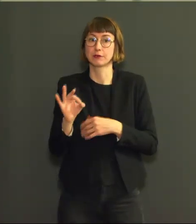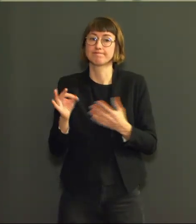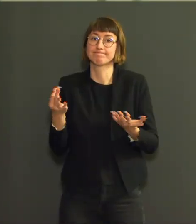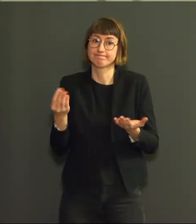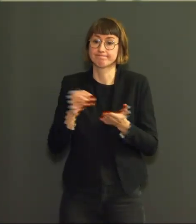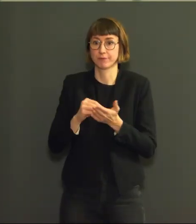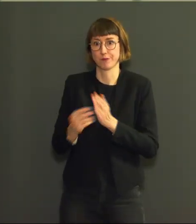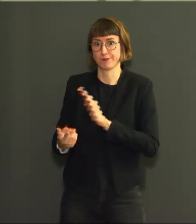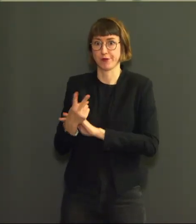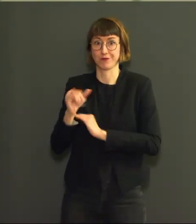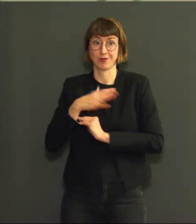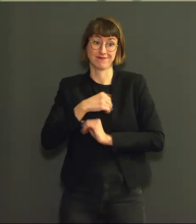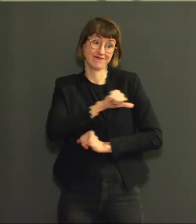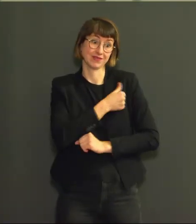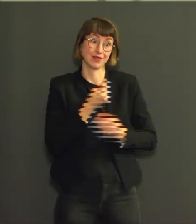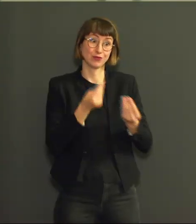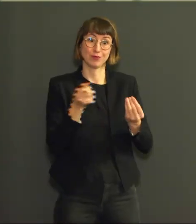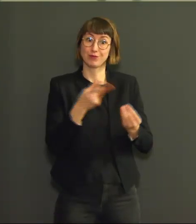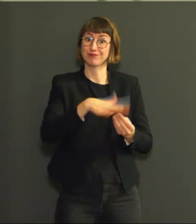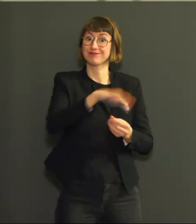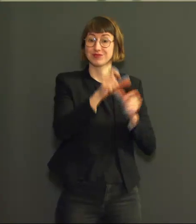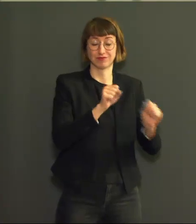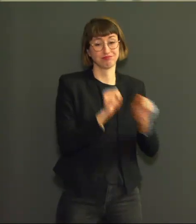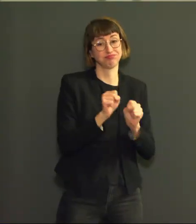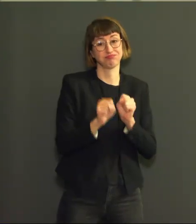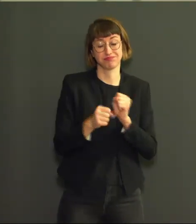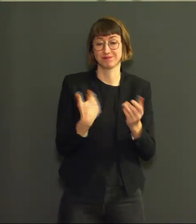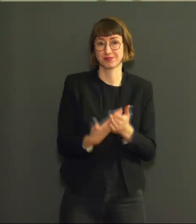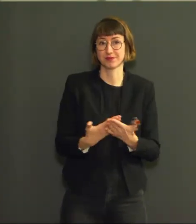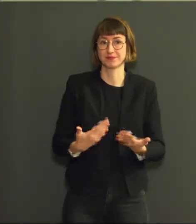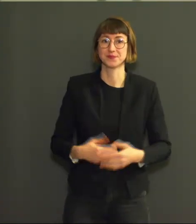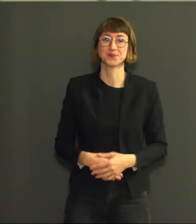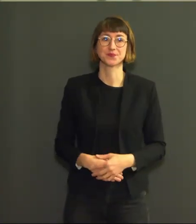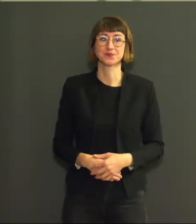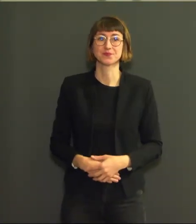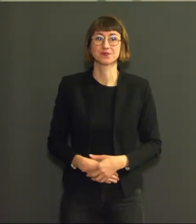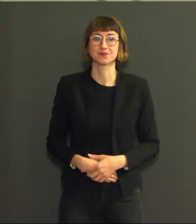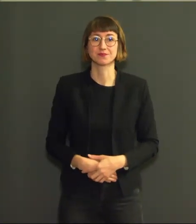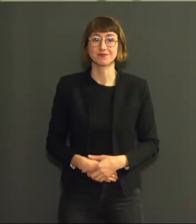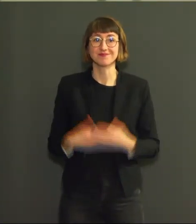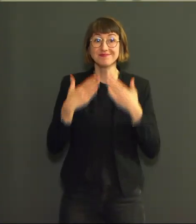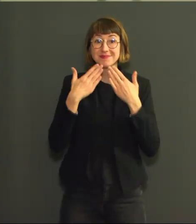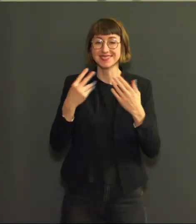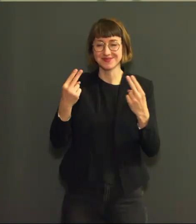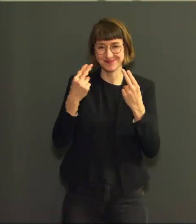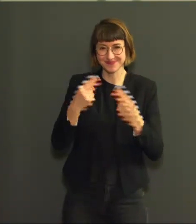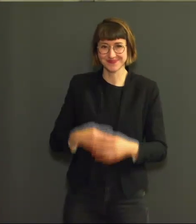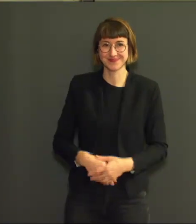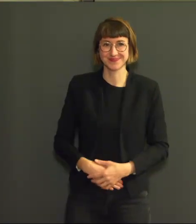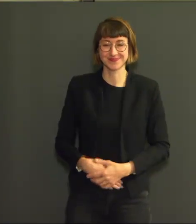progressif maintenant dans les tranches d'âge de la campagne de vaccination. Merci pour votre attention et bon week-end.